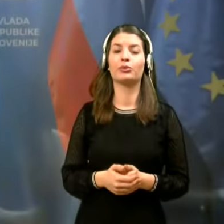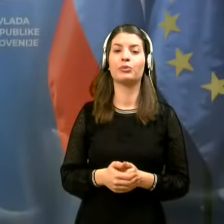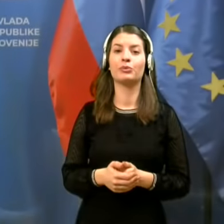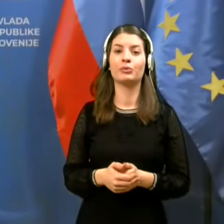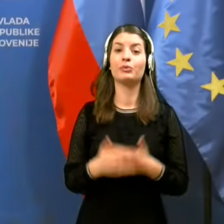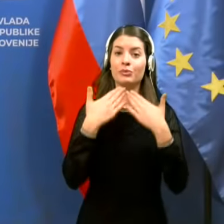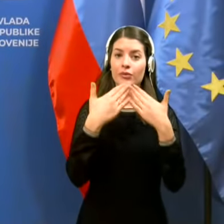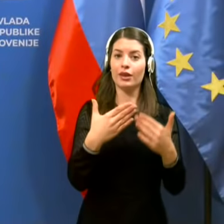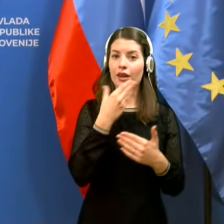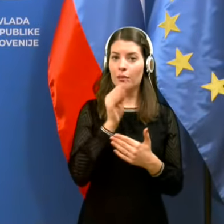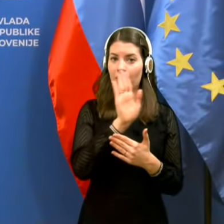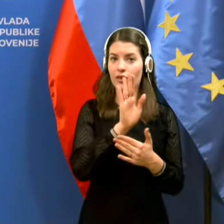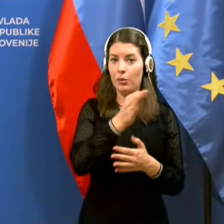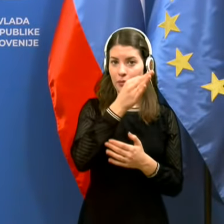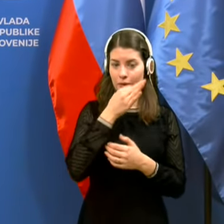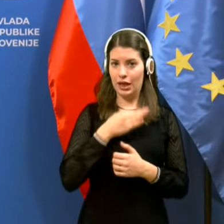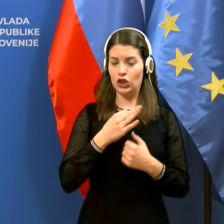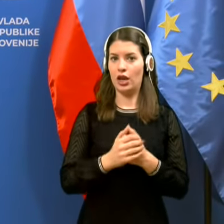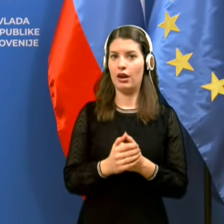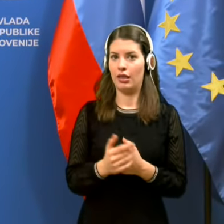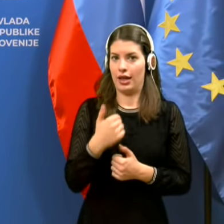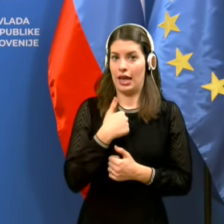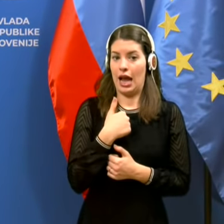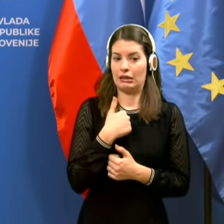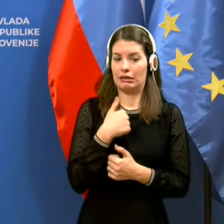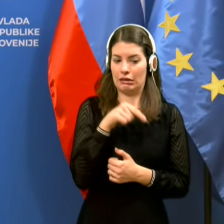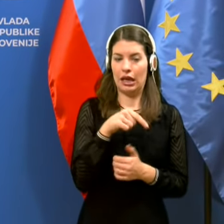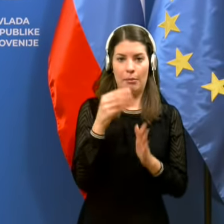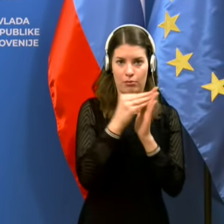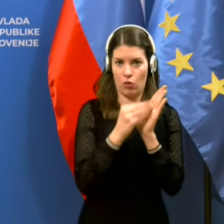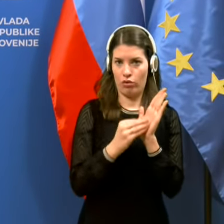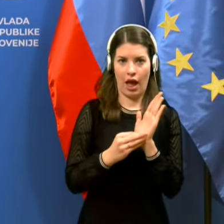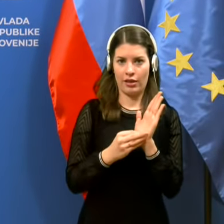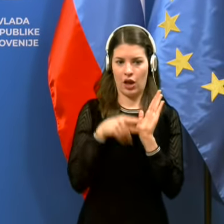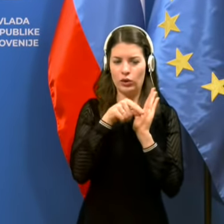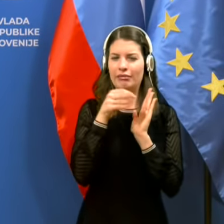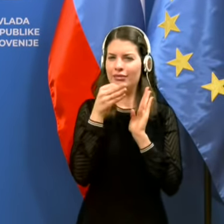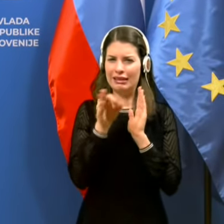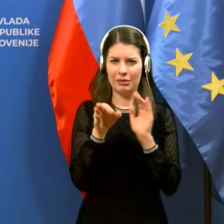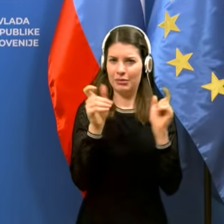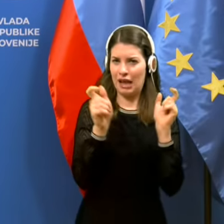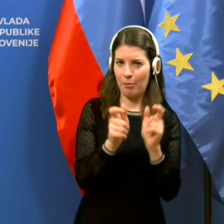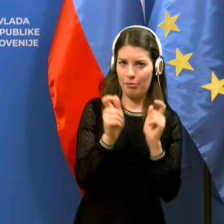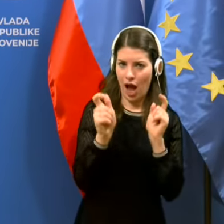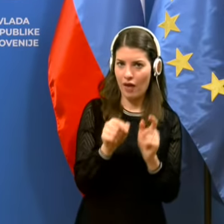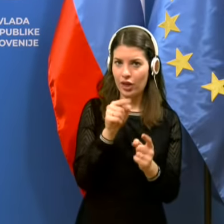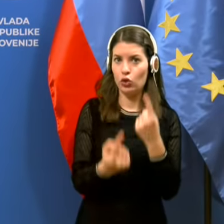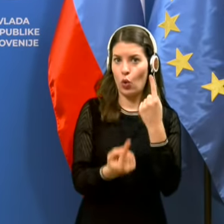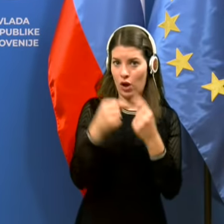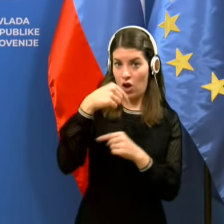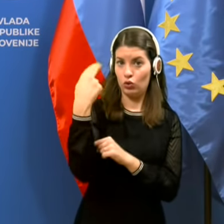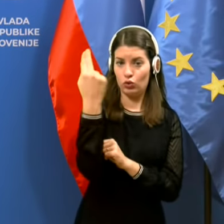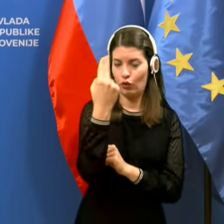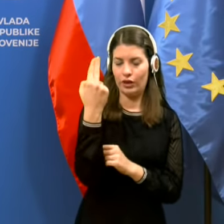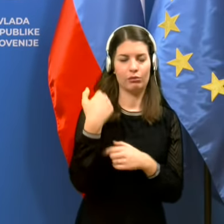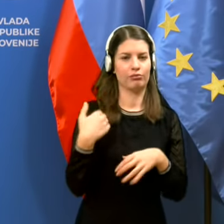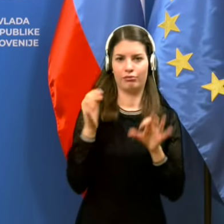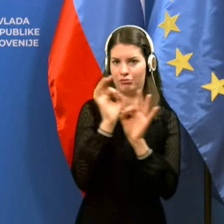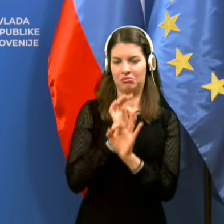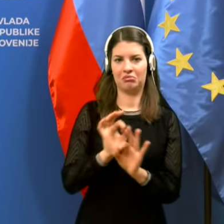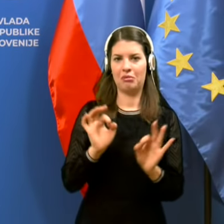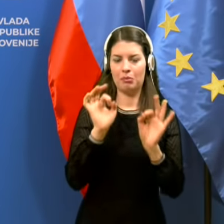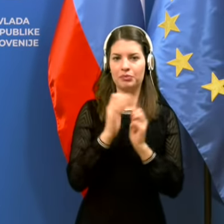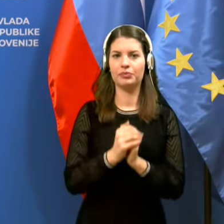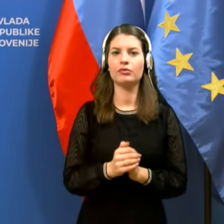Hvala lepa za vprašanje. Zdaj, da bi imel jaz takšnega podatka o takšnih vrstih zabavah, ki bi se dogajale v Sloveniji, jih ga nimam.